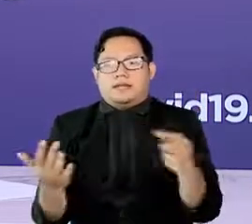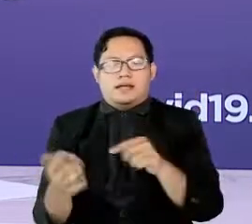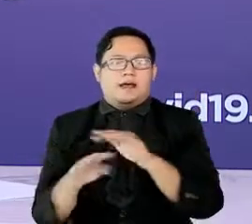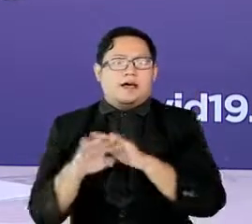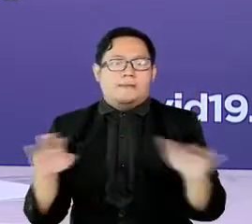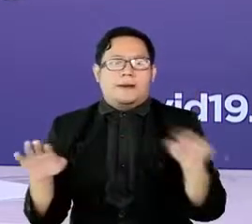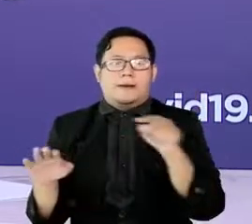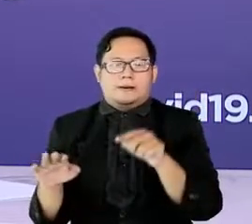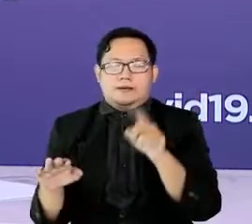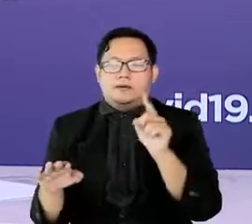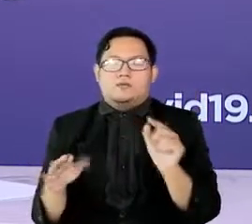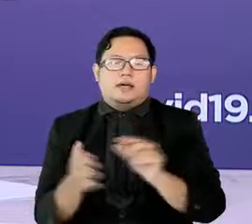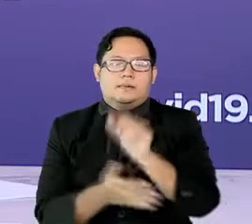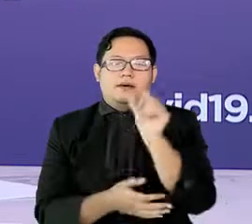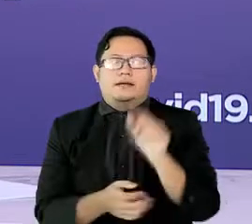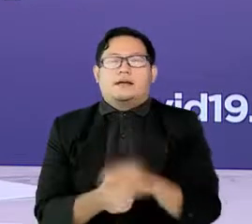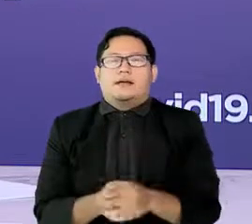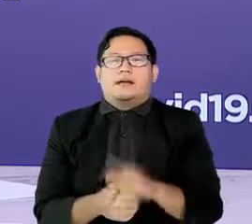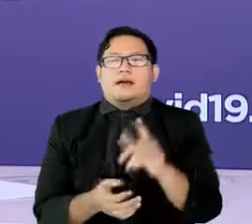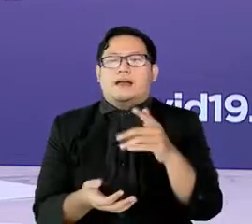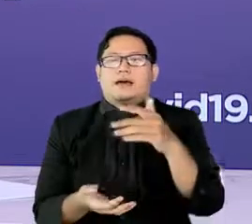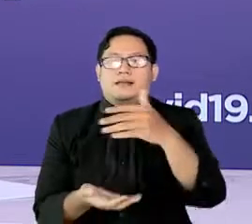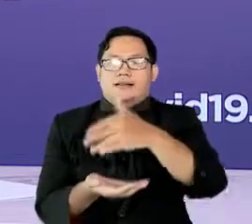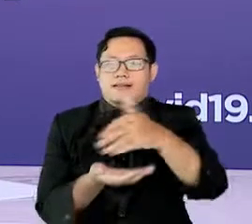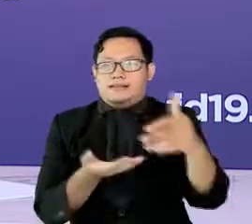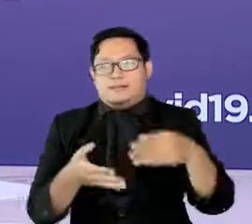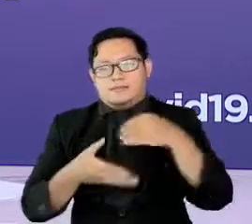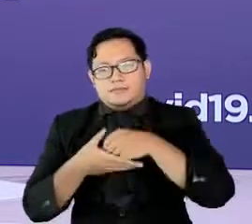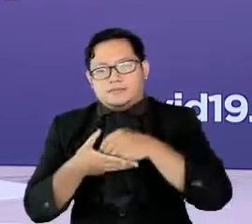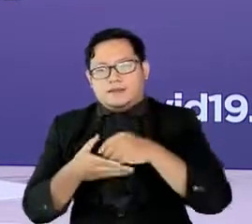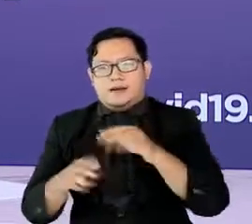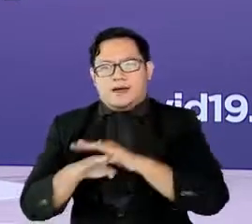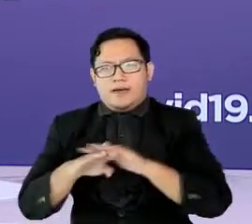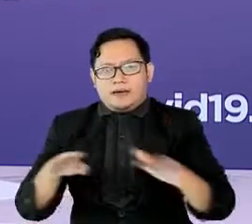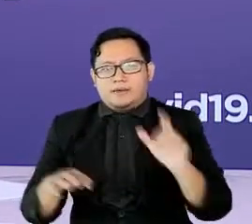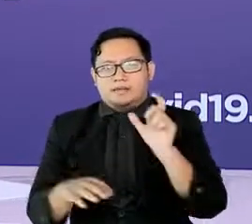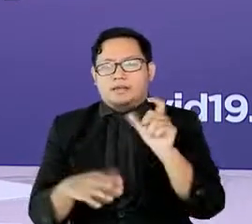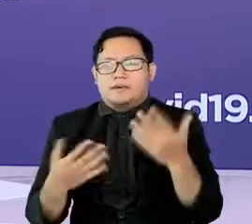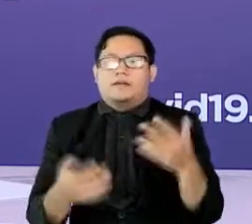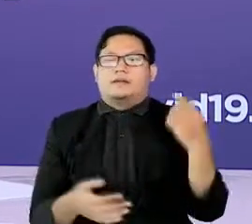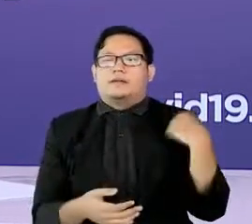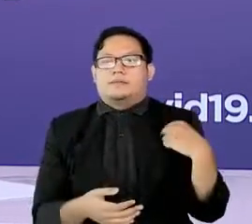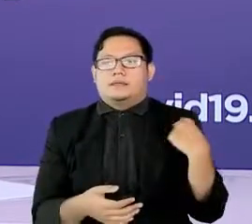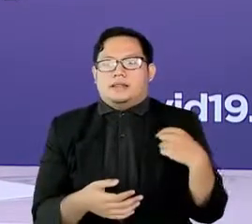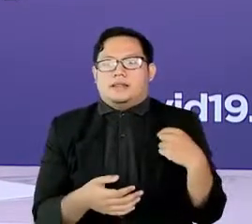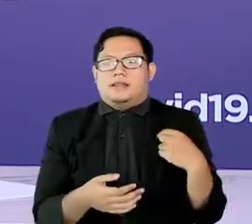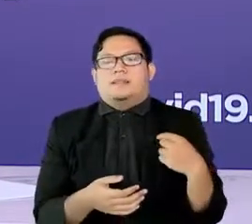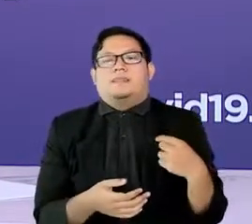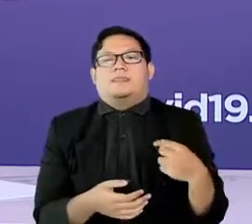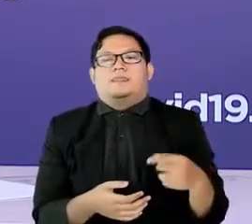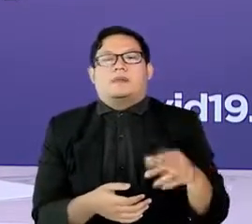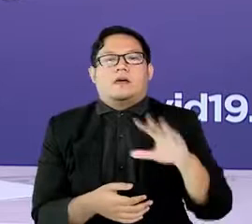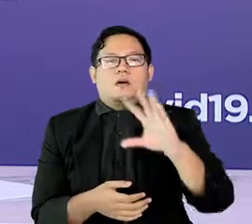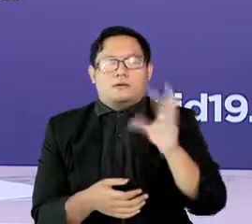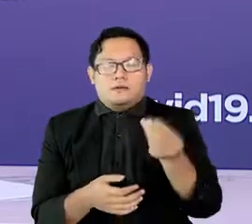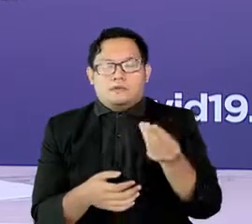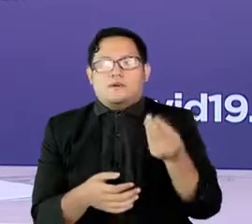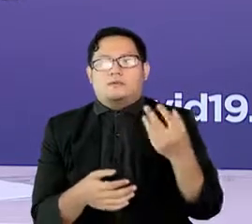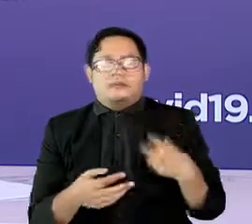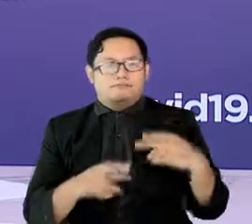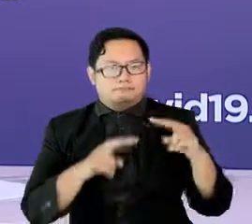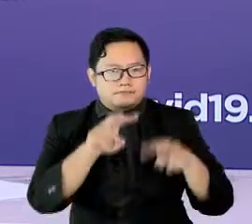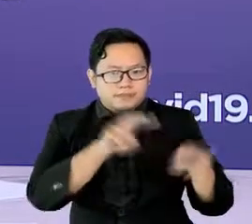itu, untuk memastikan keamanan data yang tersimpan, Kementerian Kesehatan sudah melakukan penelusuran terkait dengan kebocoran data